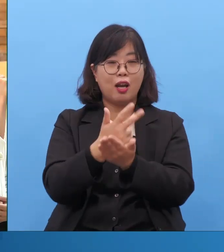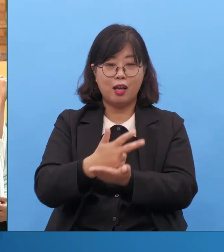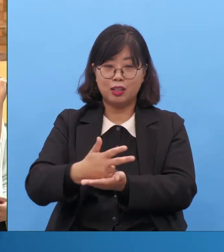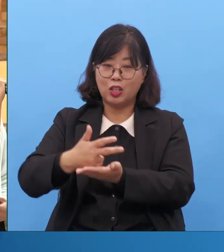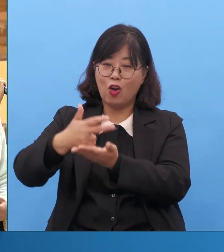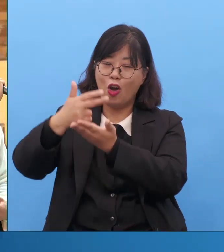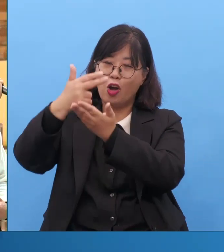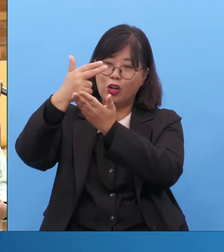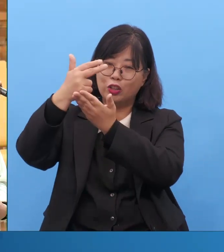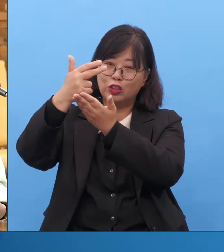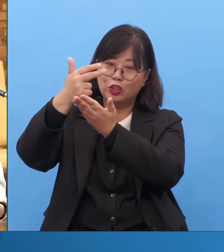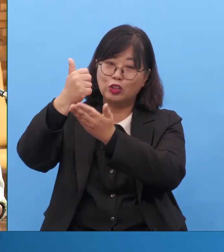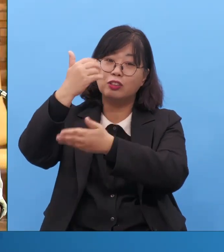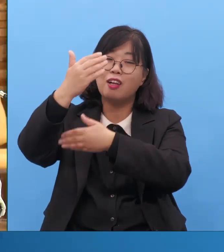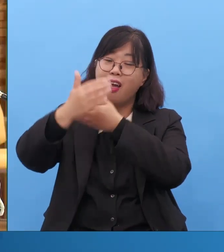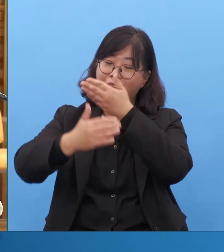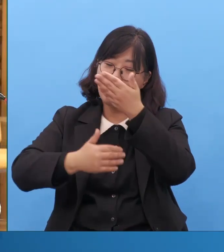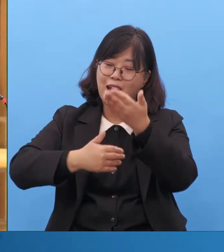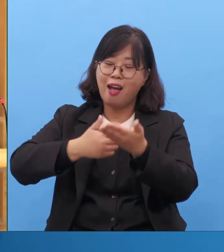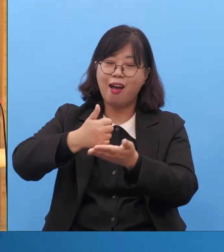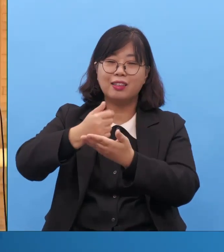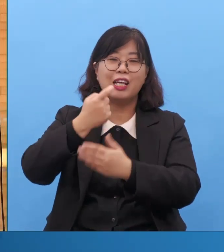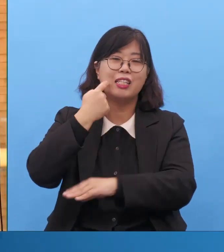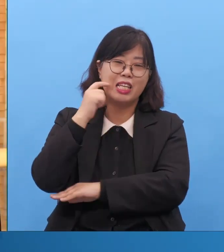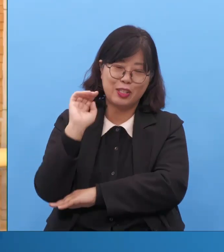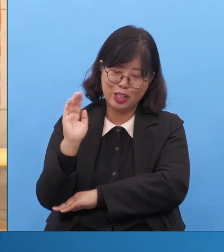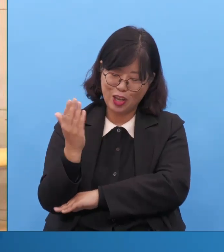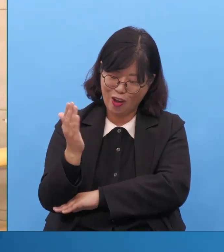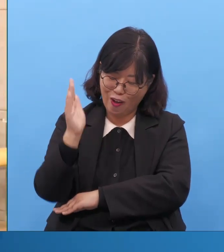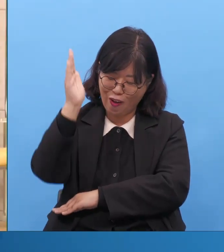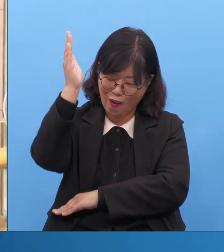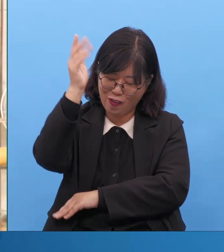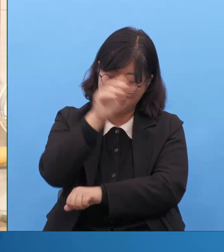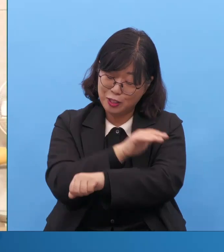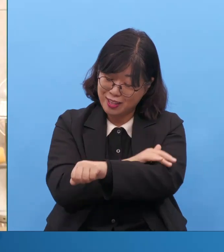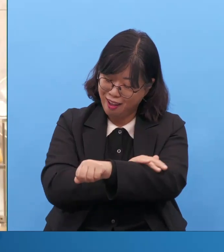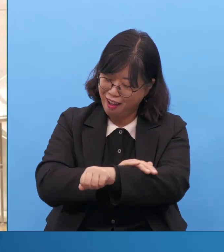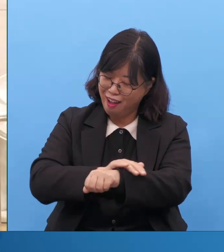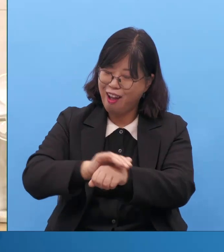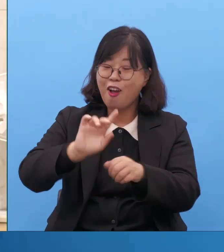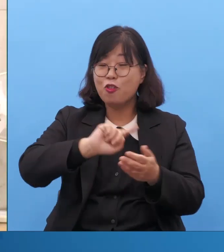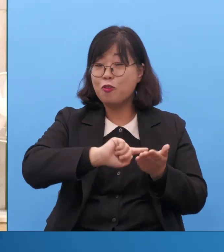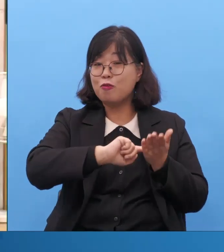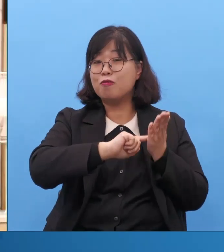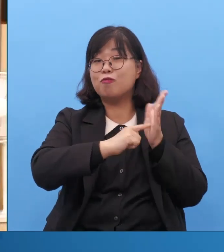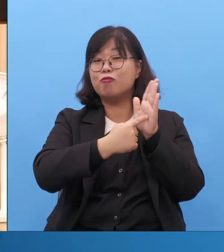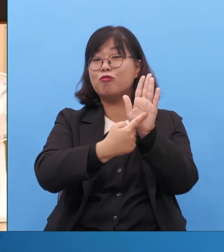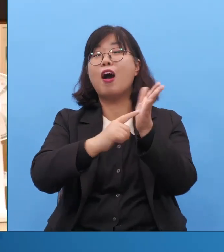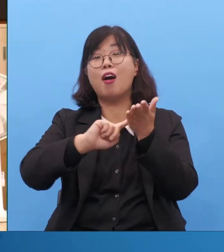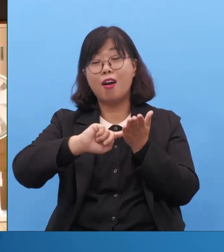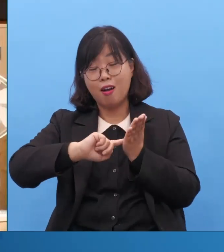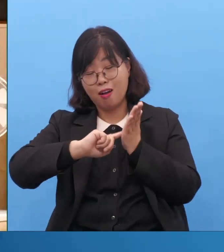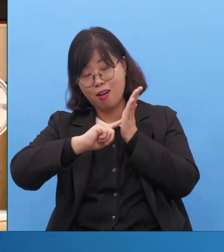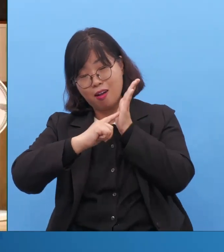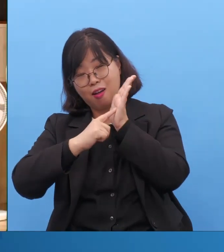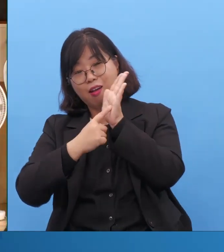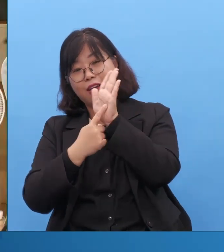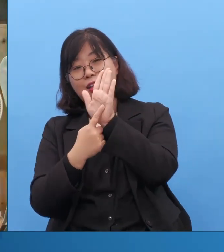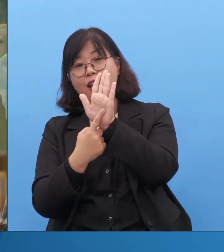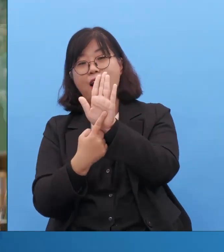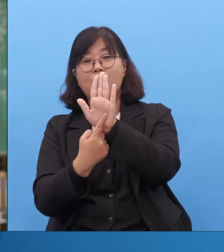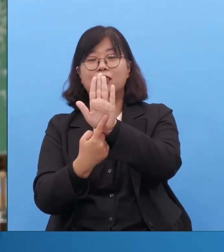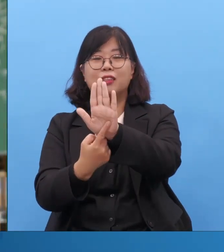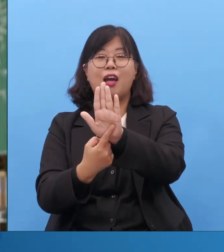하나님 영광을 그려해보라